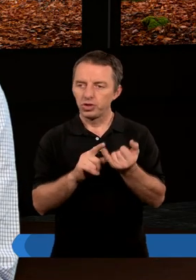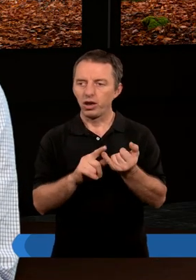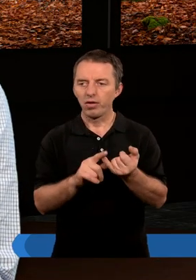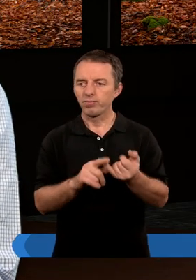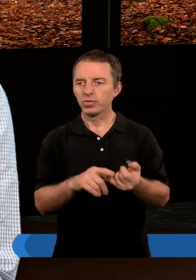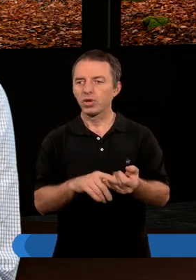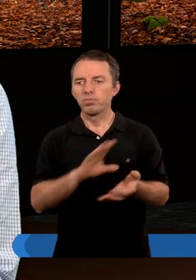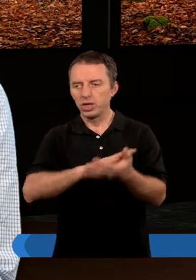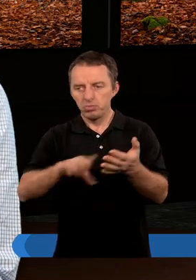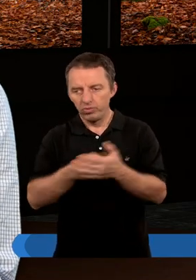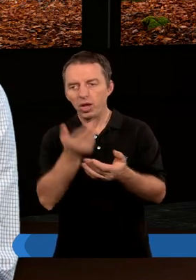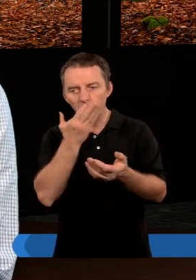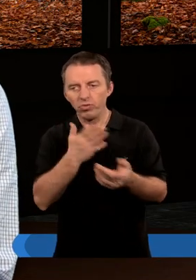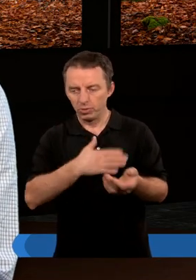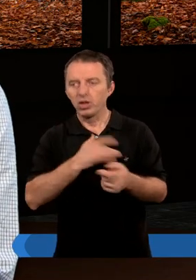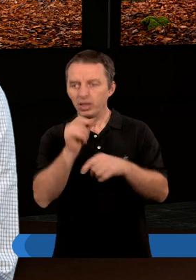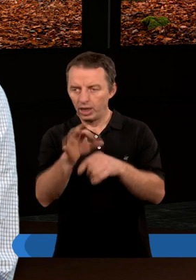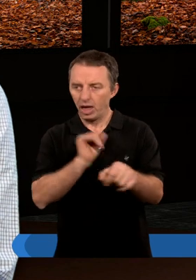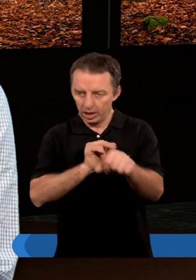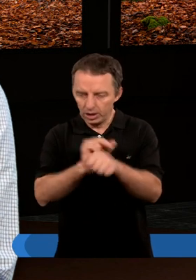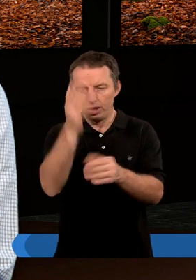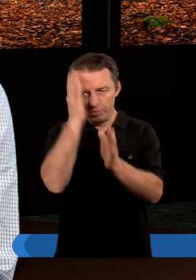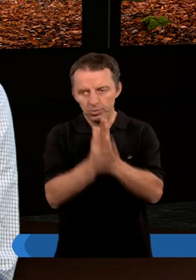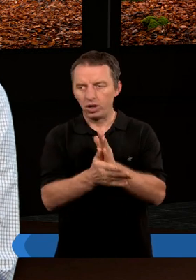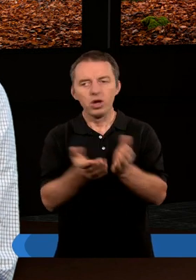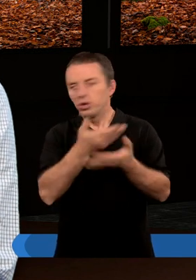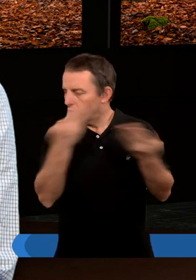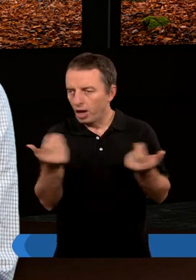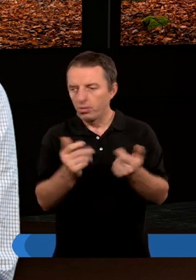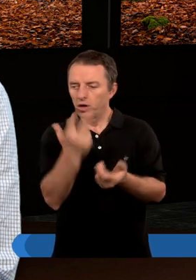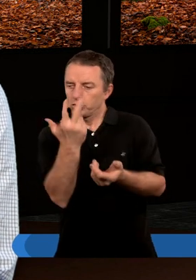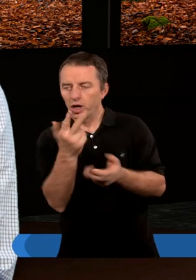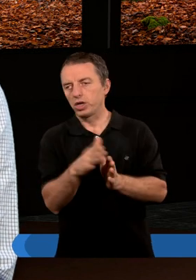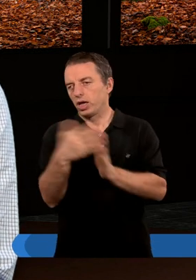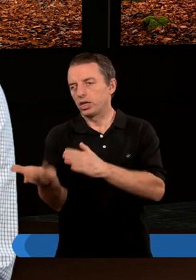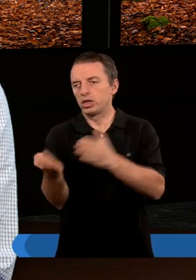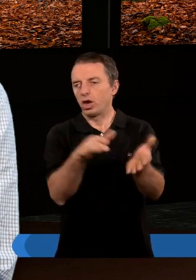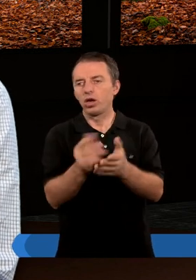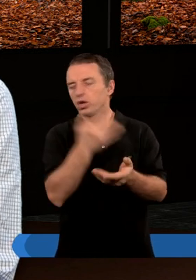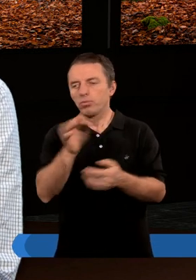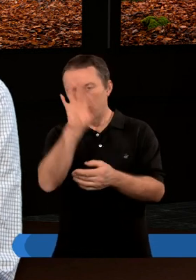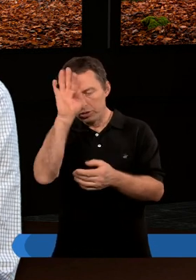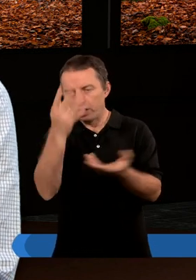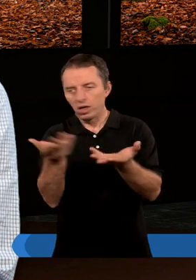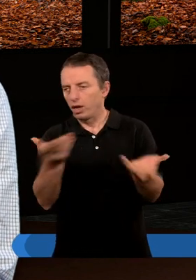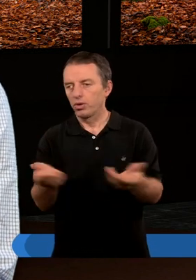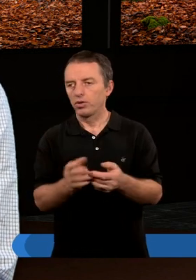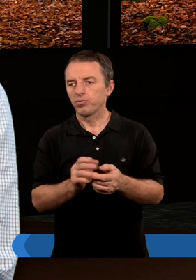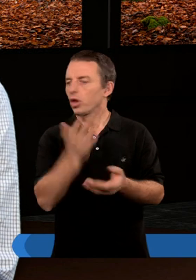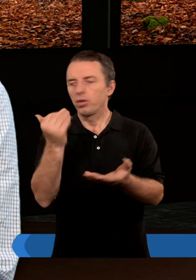I mi podoba się, że Biblia mówi tak, jak jest po prostu, tak jak jest. Nie ma trzeciej strony, nie? Nie ma gdzieś szare,